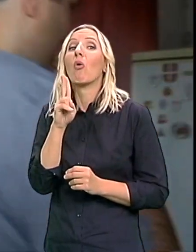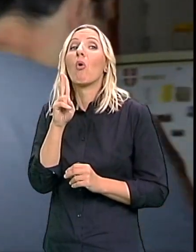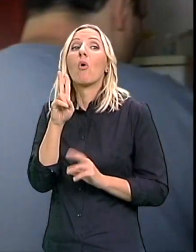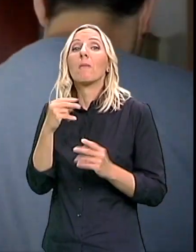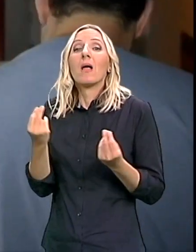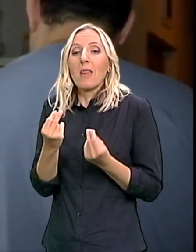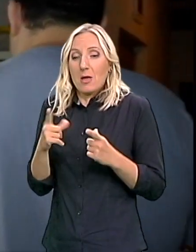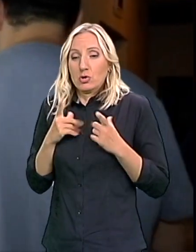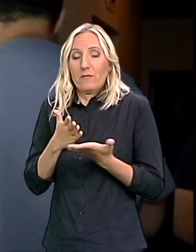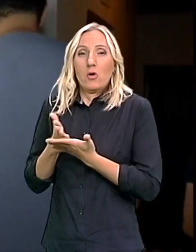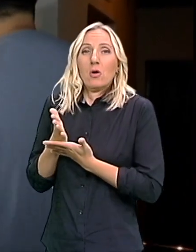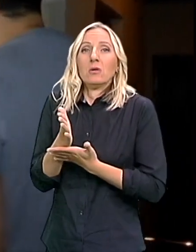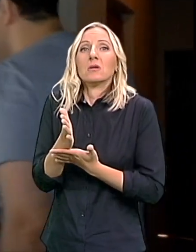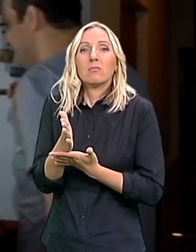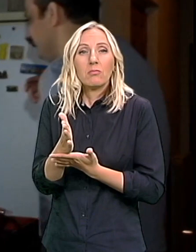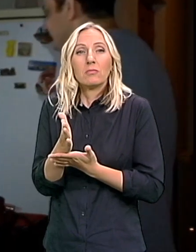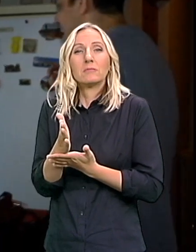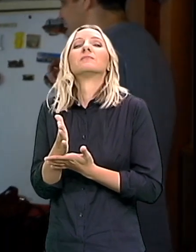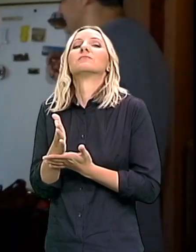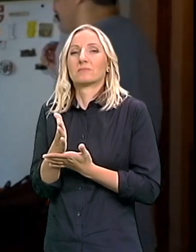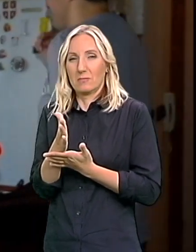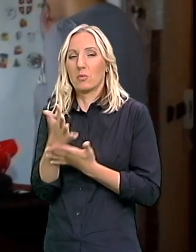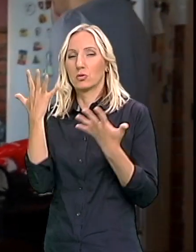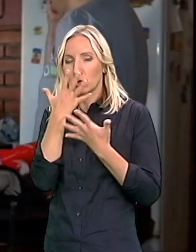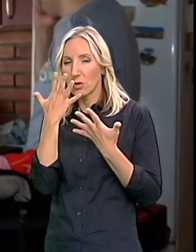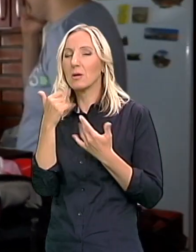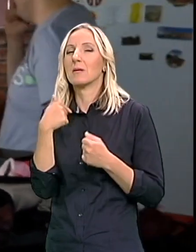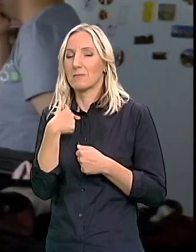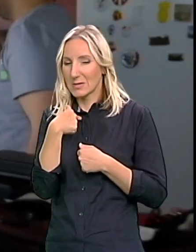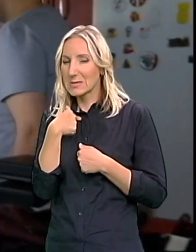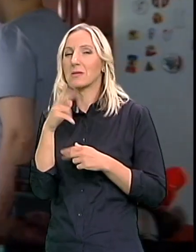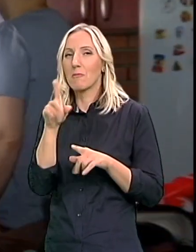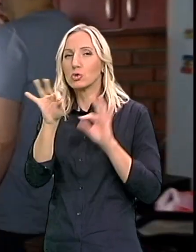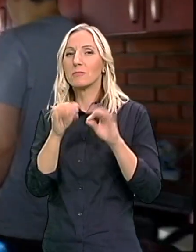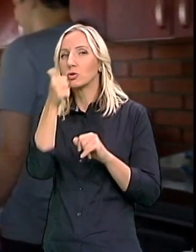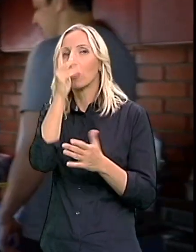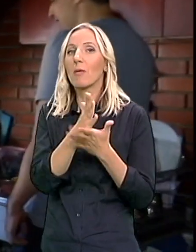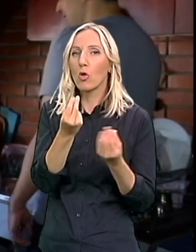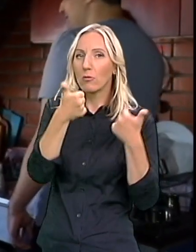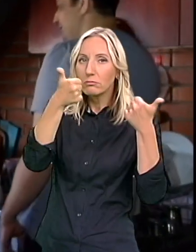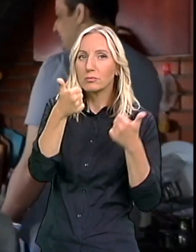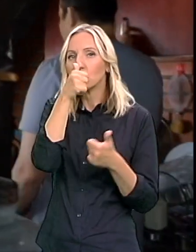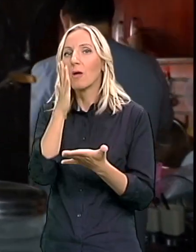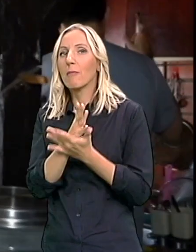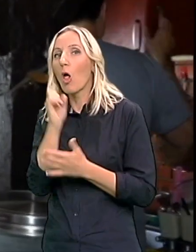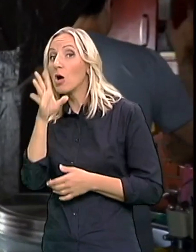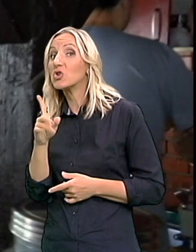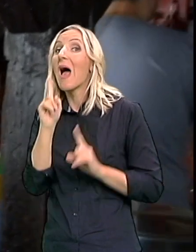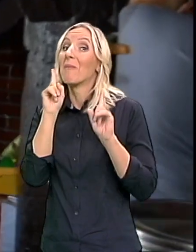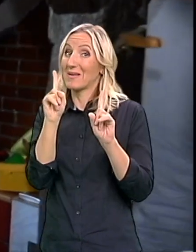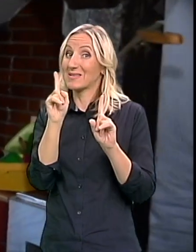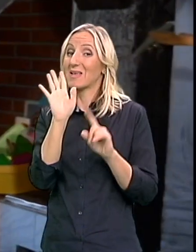životni put Čini mi se da je negdje isfiltriralo Šta je to bilo dobro šta nije Ali pazite Za njegovo dete